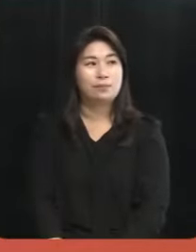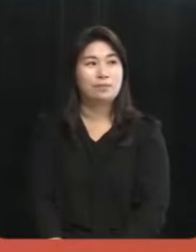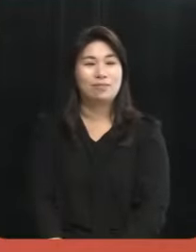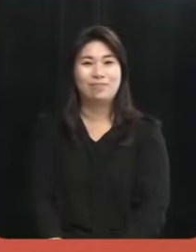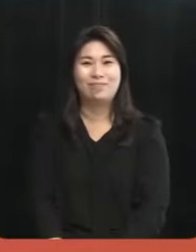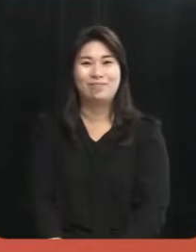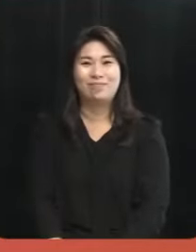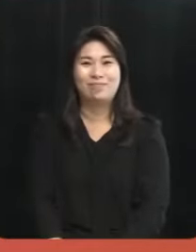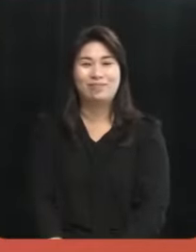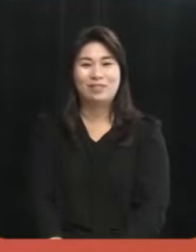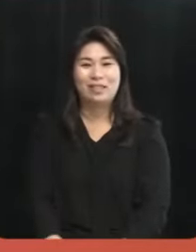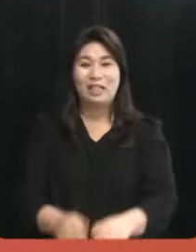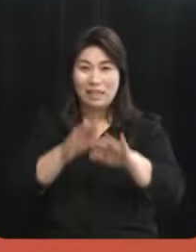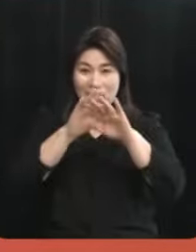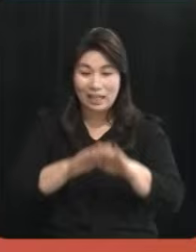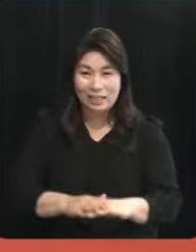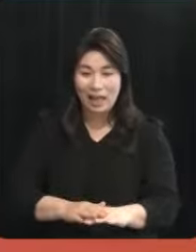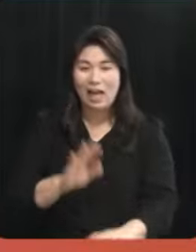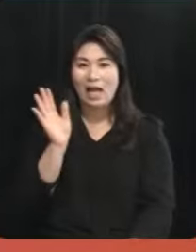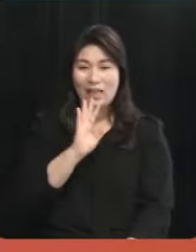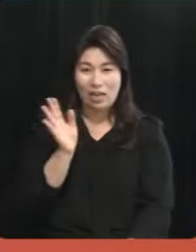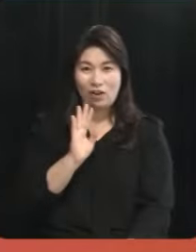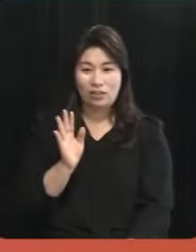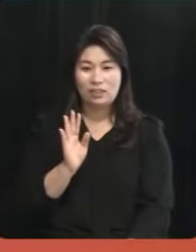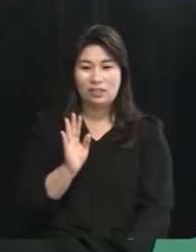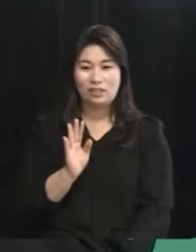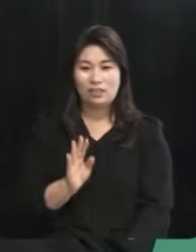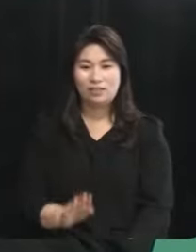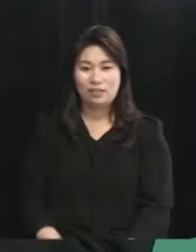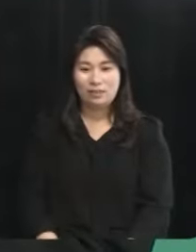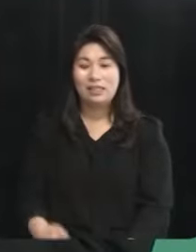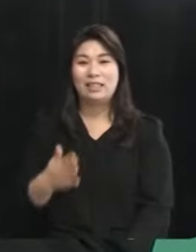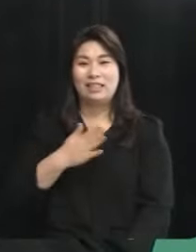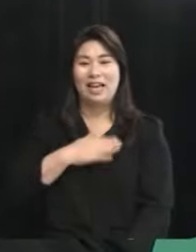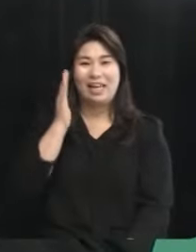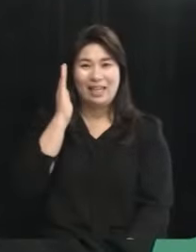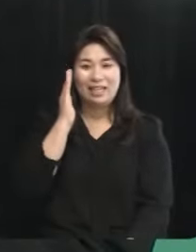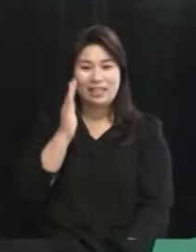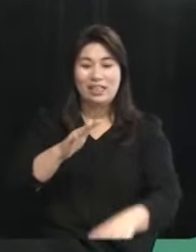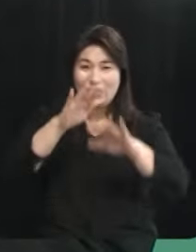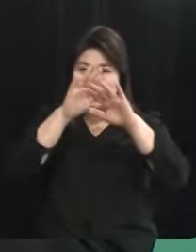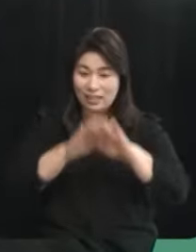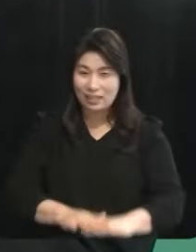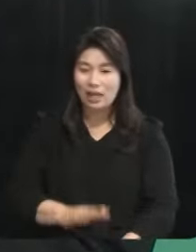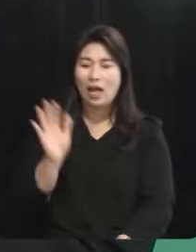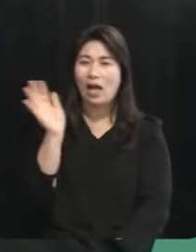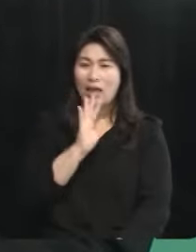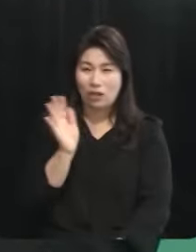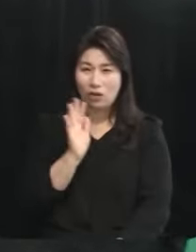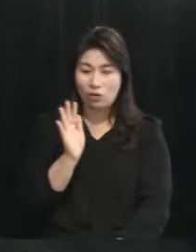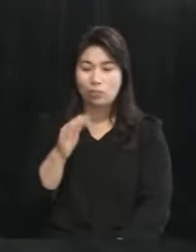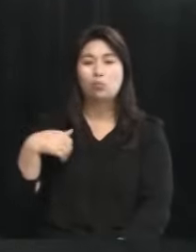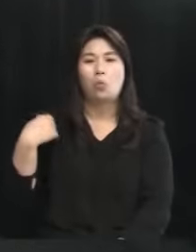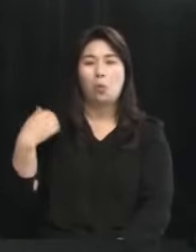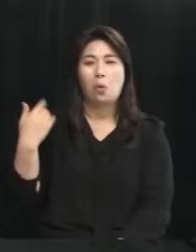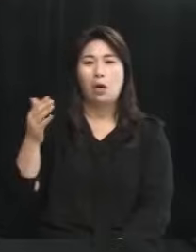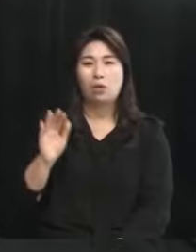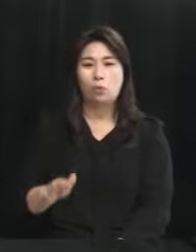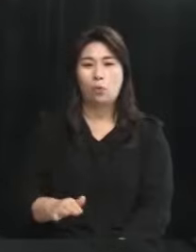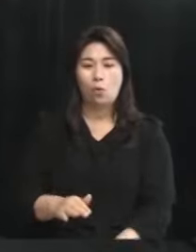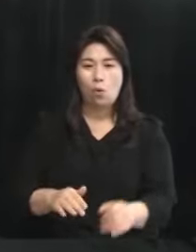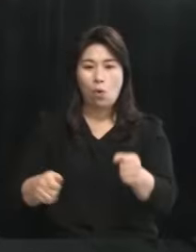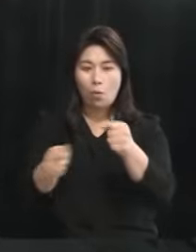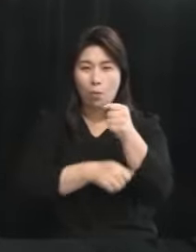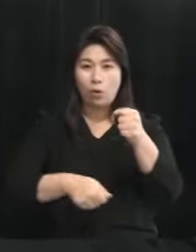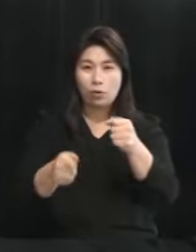네 제사를 안 한 건 네 네 제가 말씀드리겠습니다 제사를 안 지내는 건 몰라도 벌초를